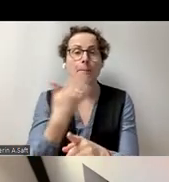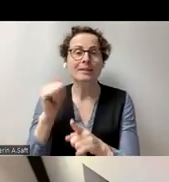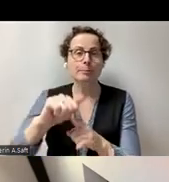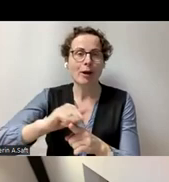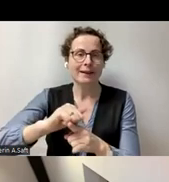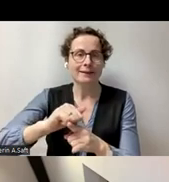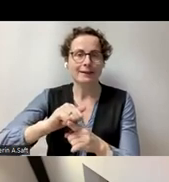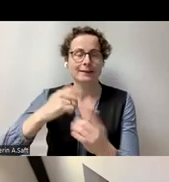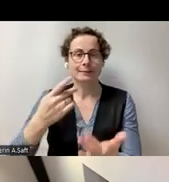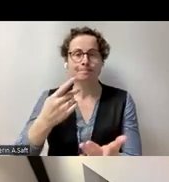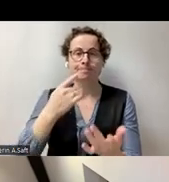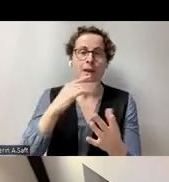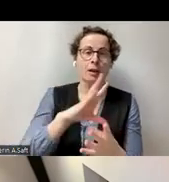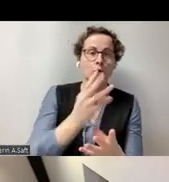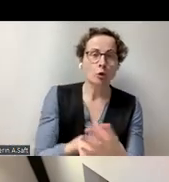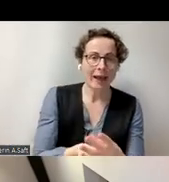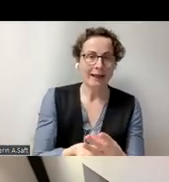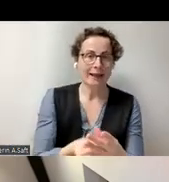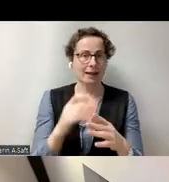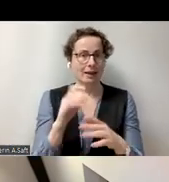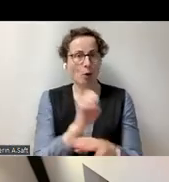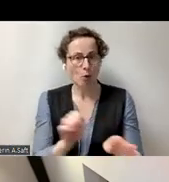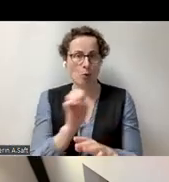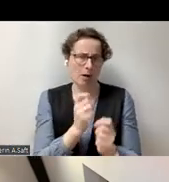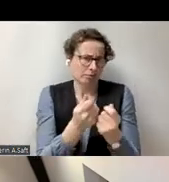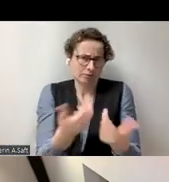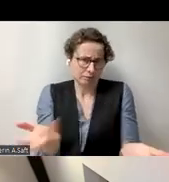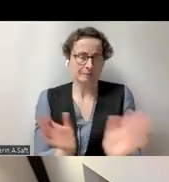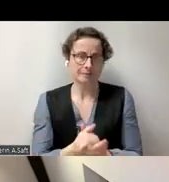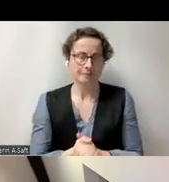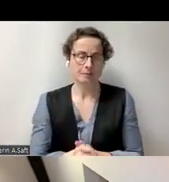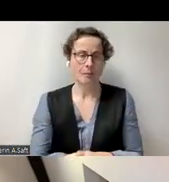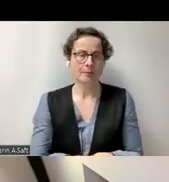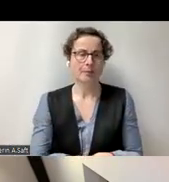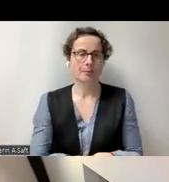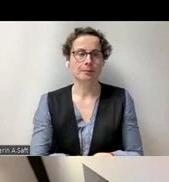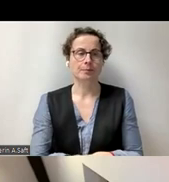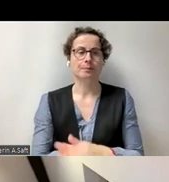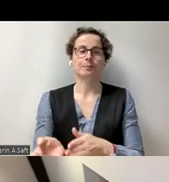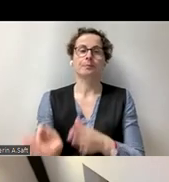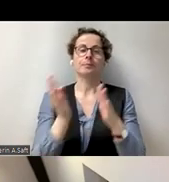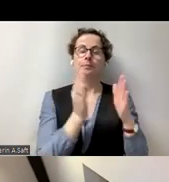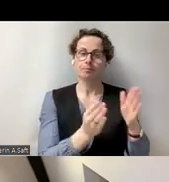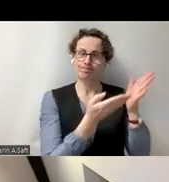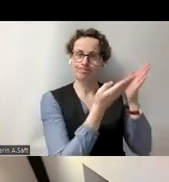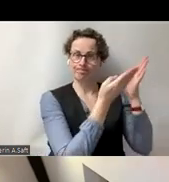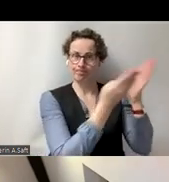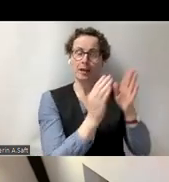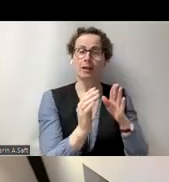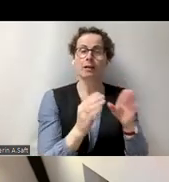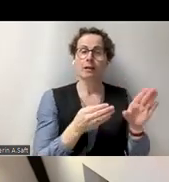Synergien in Europa zu implementieren und so weiter. So, was tut Accessible EU? Also